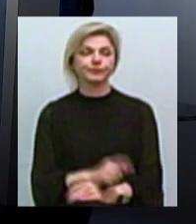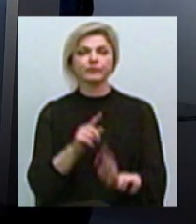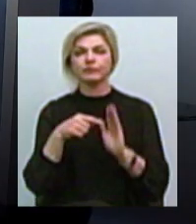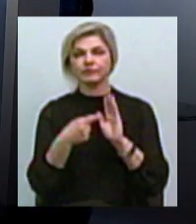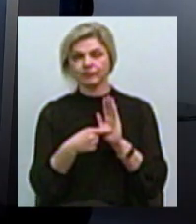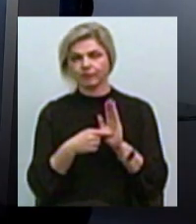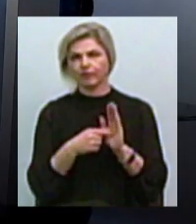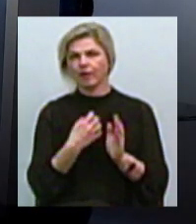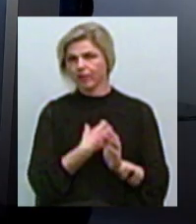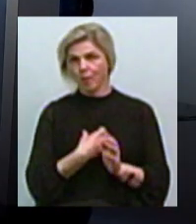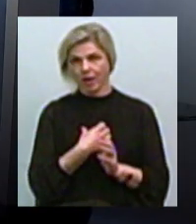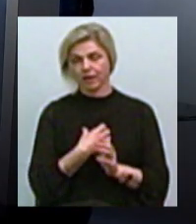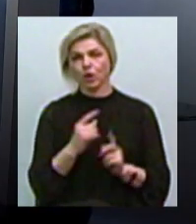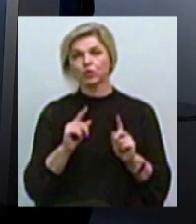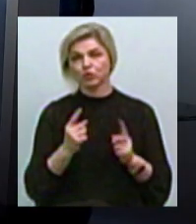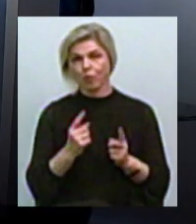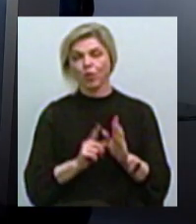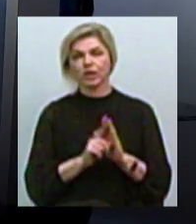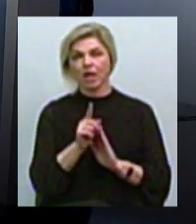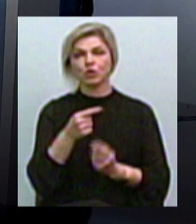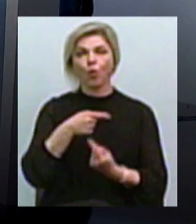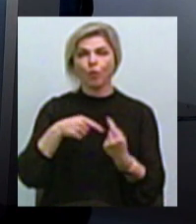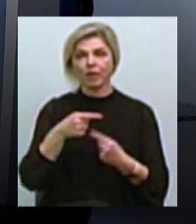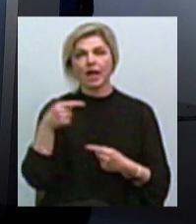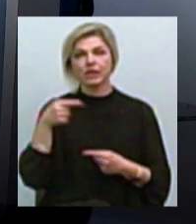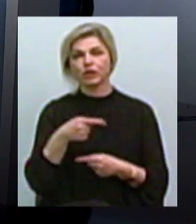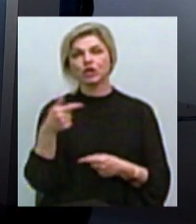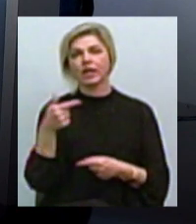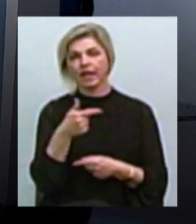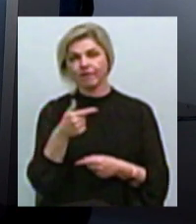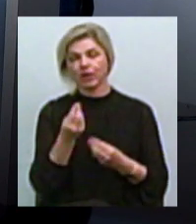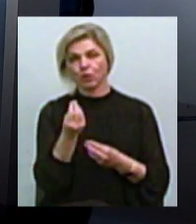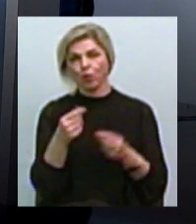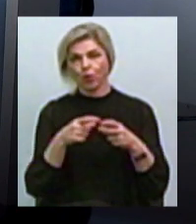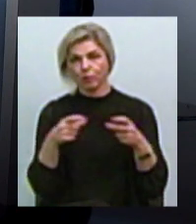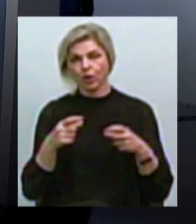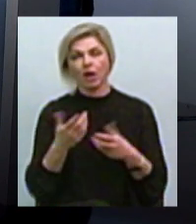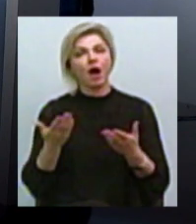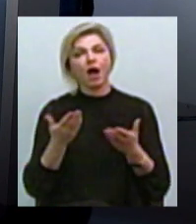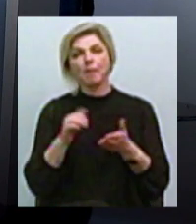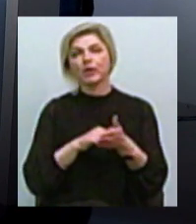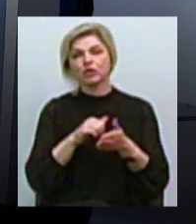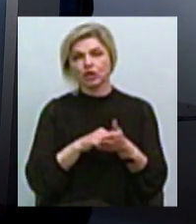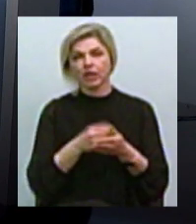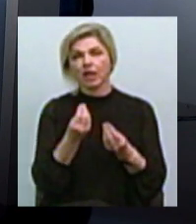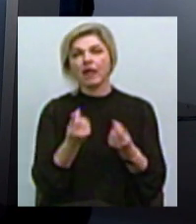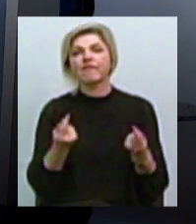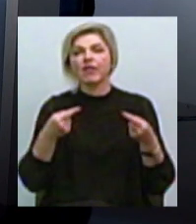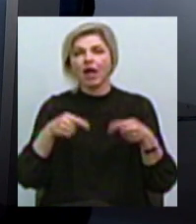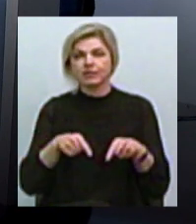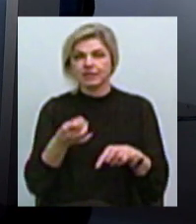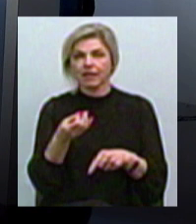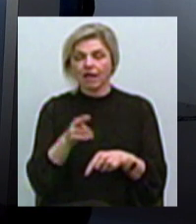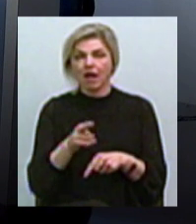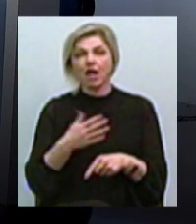майже глобальне Чому введено в обіг 1000 гривневого купюру, наскільки вагомою причиною цього є інфляція? Саме чому,